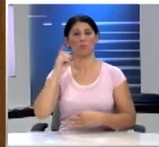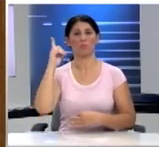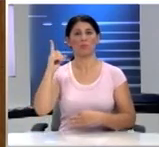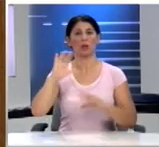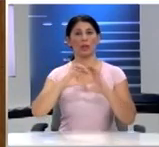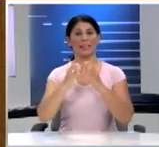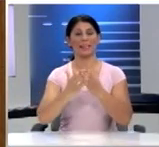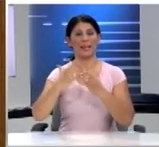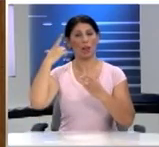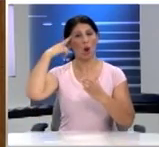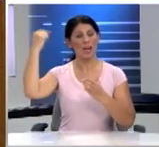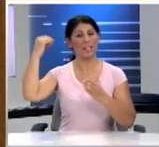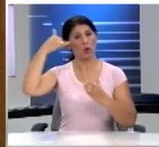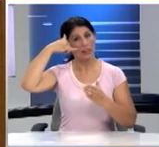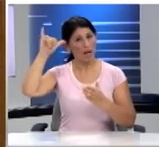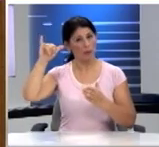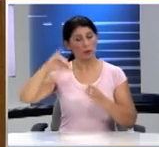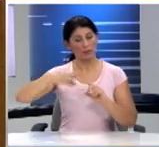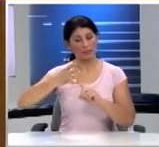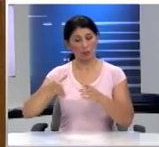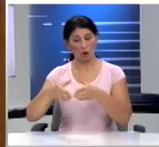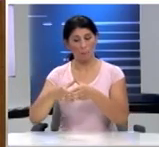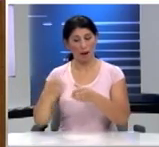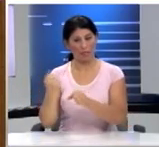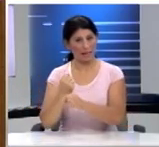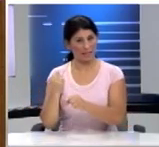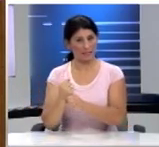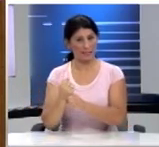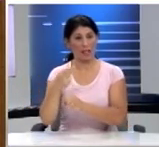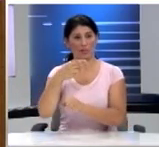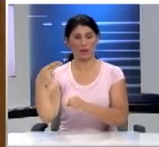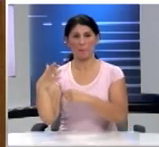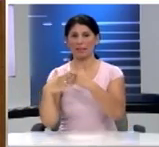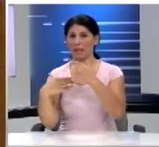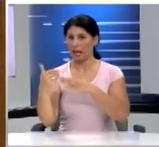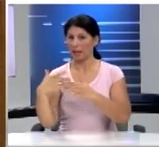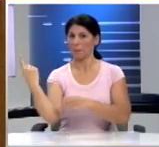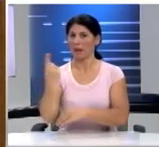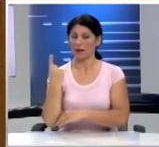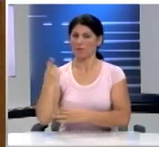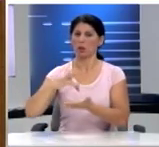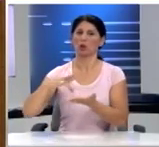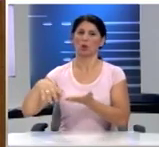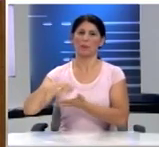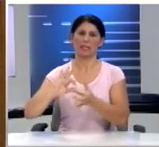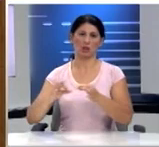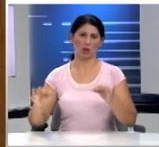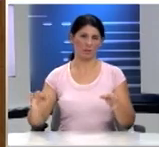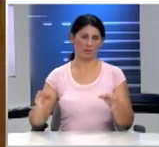γενικό Λύκειο Ταύρου καθώς και την τέταρτη ομάδα εργασίας Περιτέχνης, Περιβάλλοντος και Τοπικής Ιστορίας